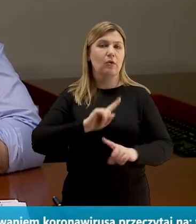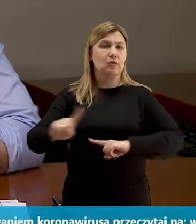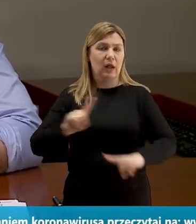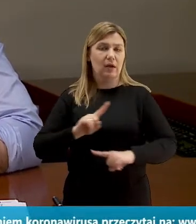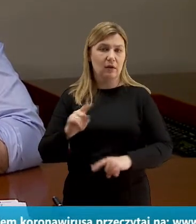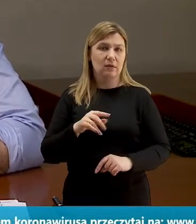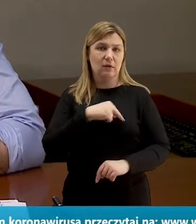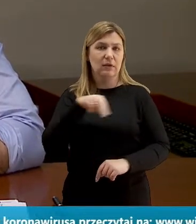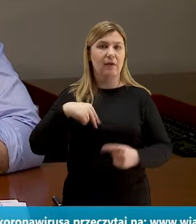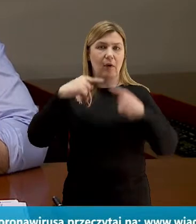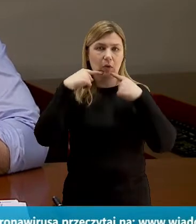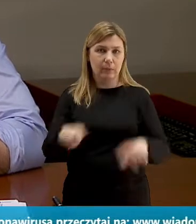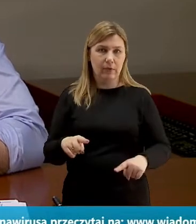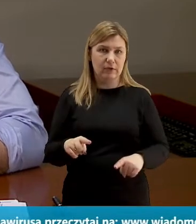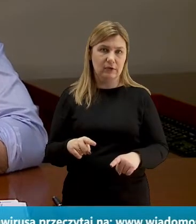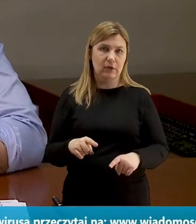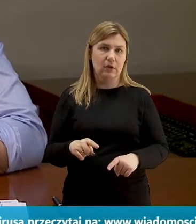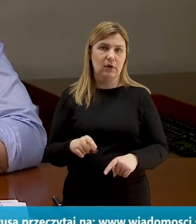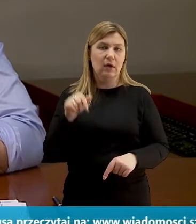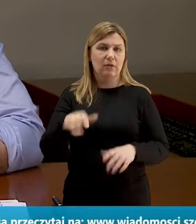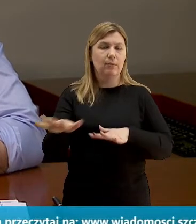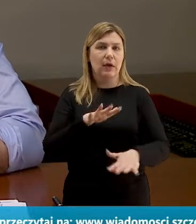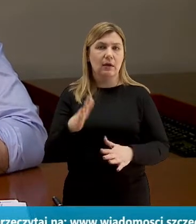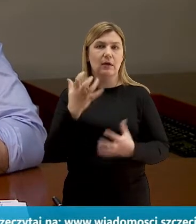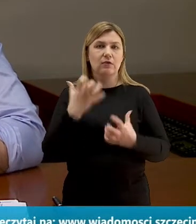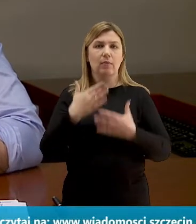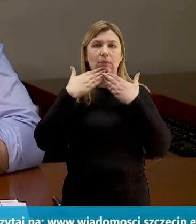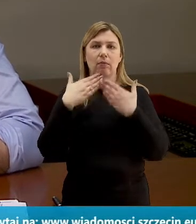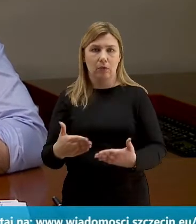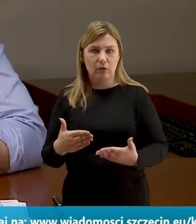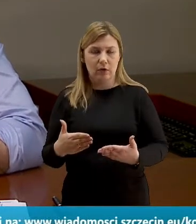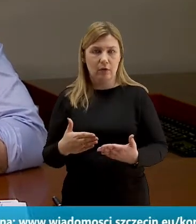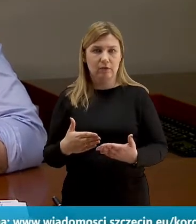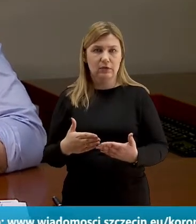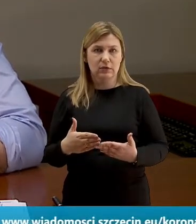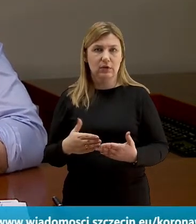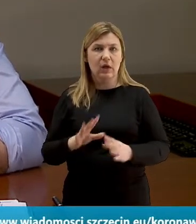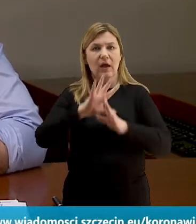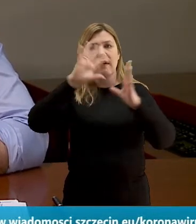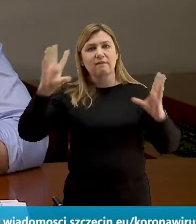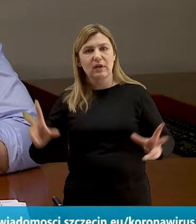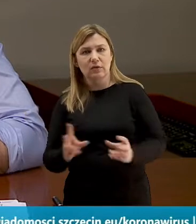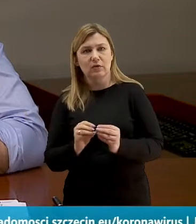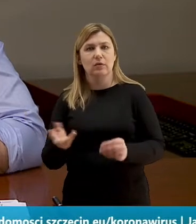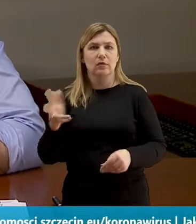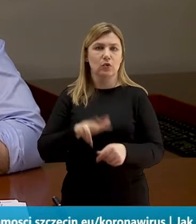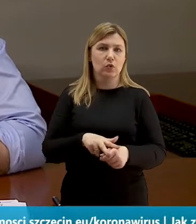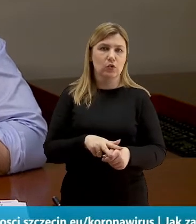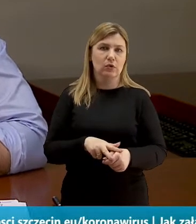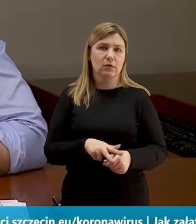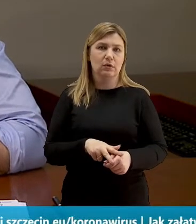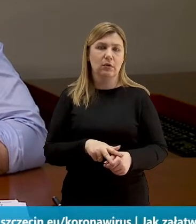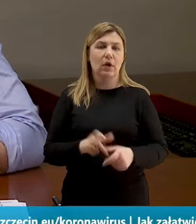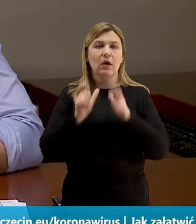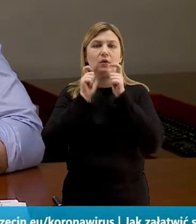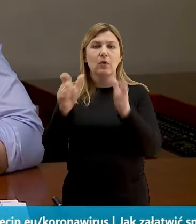odpowiedzialności. W tym miejscu chciałem bardzo serdecznie podziękować tym wszystkim, którzy zgłaszają chęć